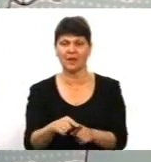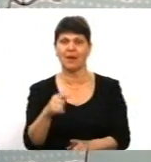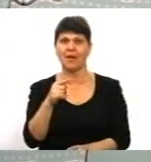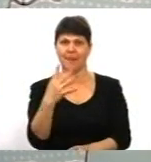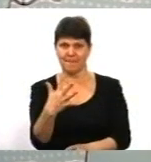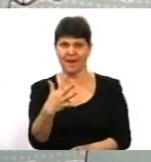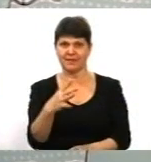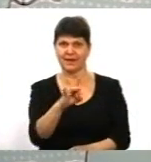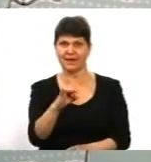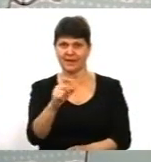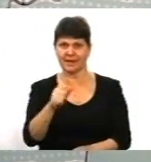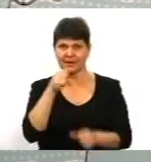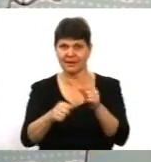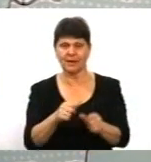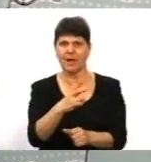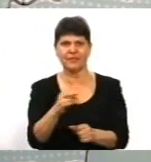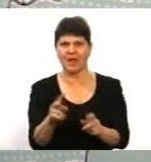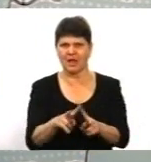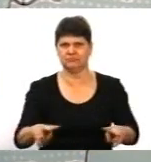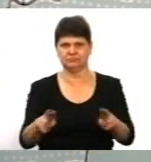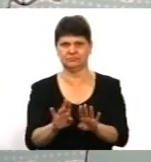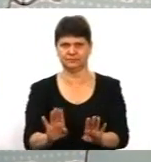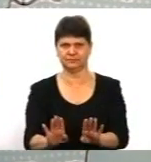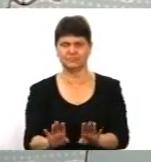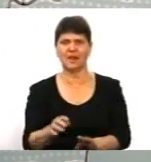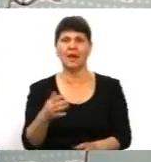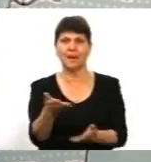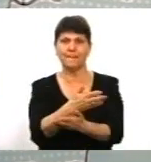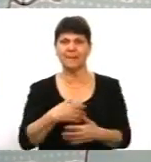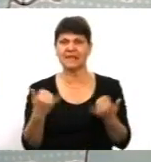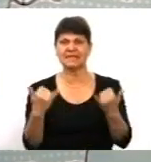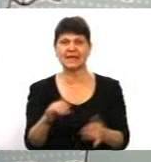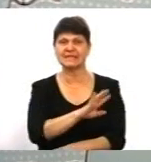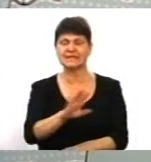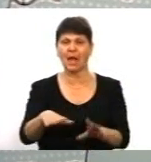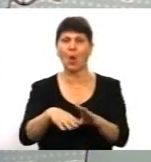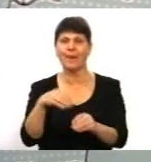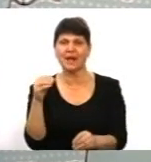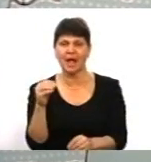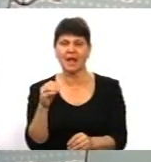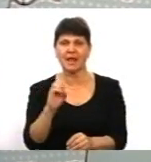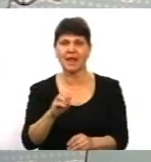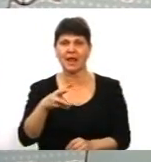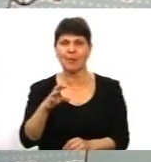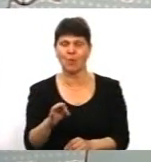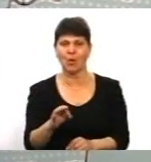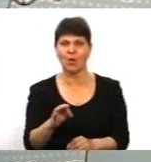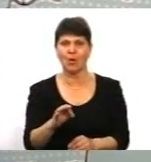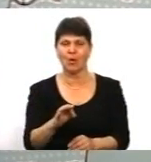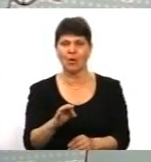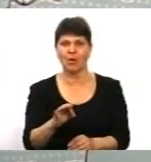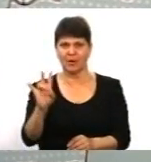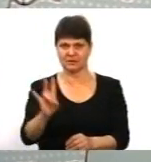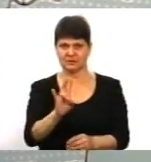вона неоднозначна. Ми зараз не обираємо святого. Ми зараз